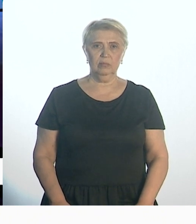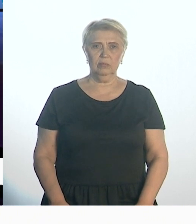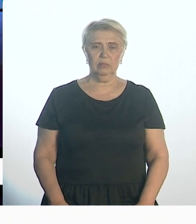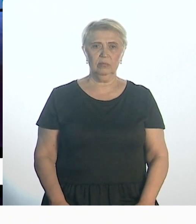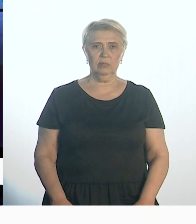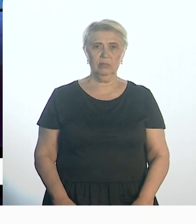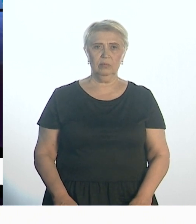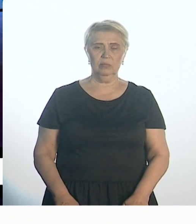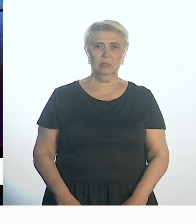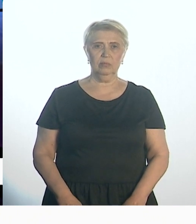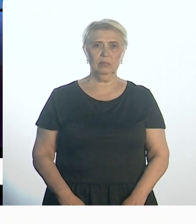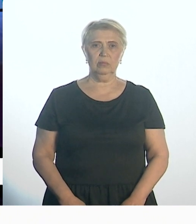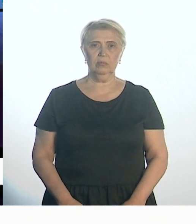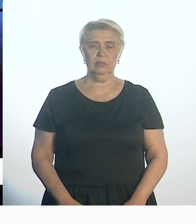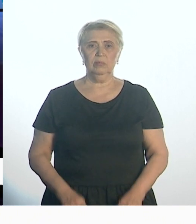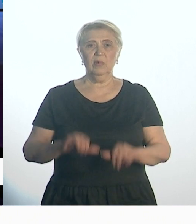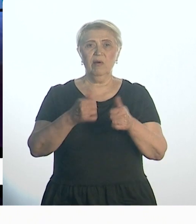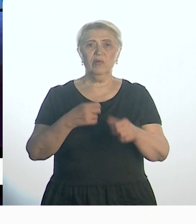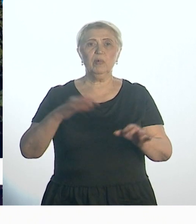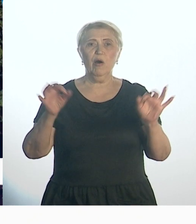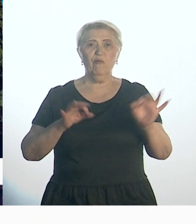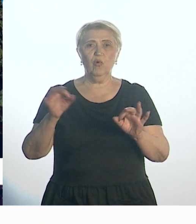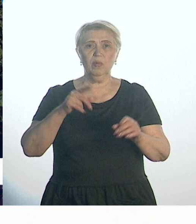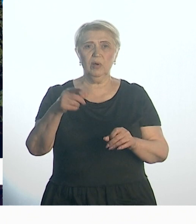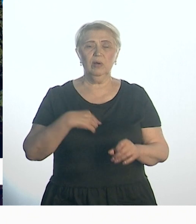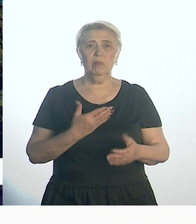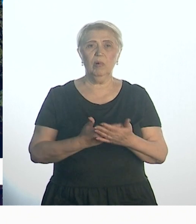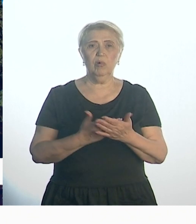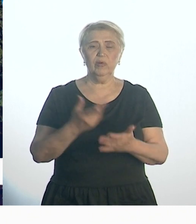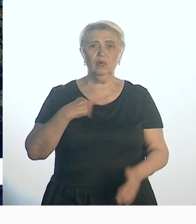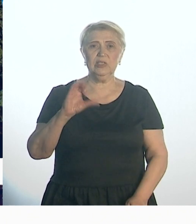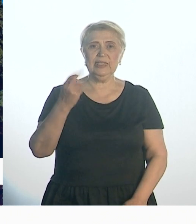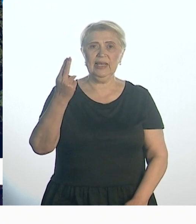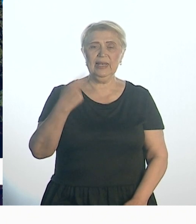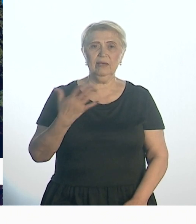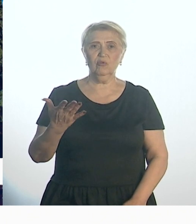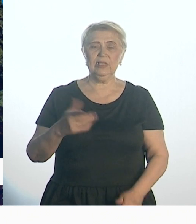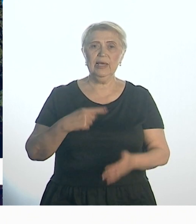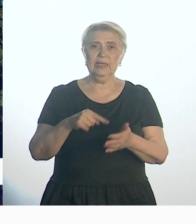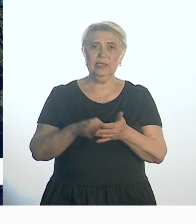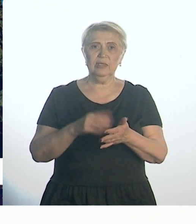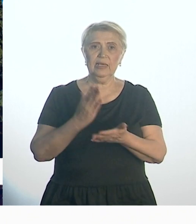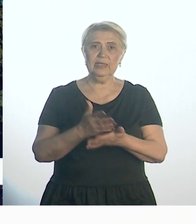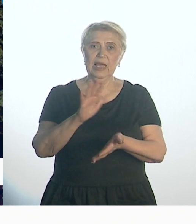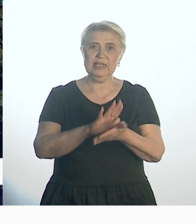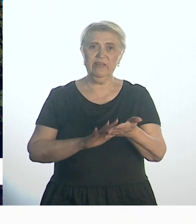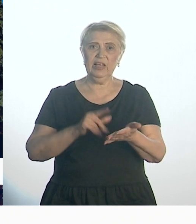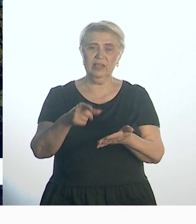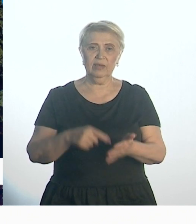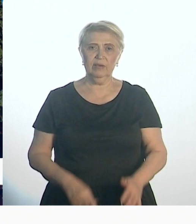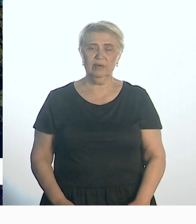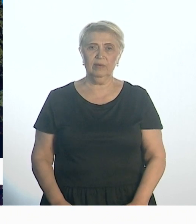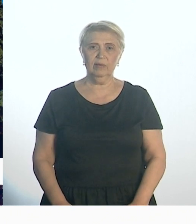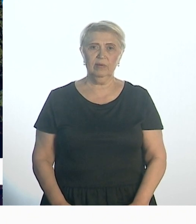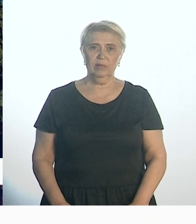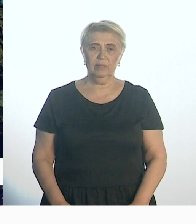при этом, кстати, вот в рамках форума тоже, я так понимаю, по поводу социальных центров по работе с населением Сергей Анатольевич заявление сделал, что у нас